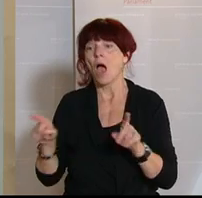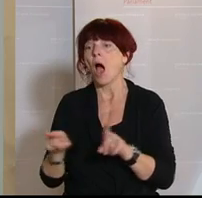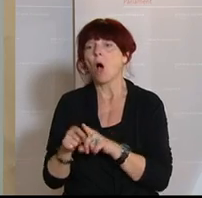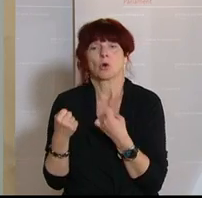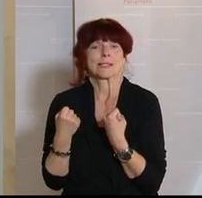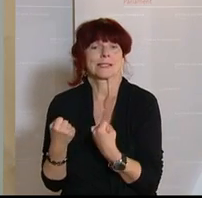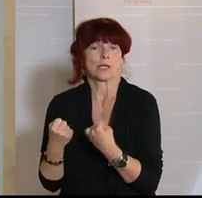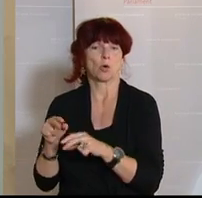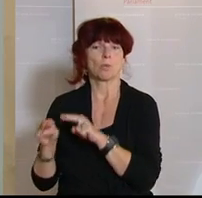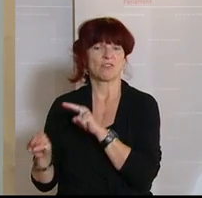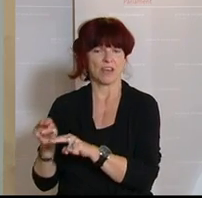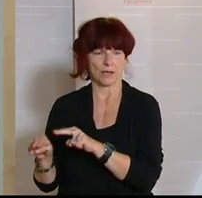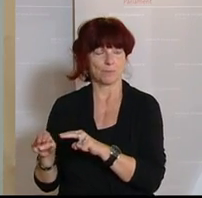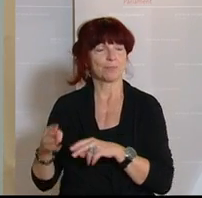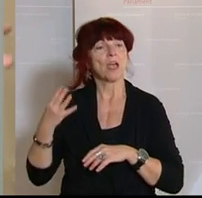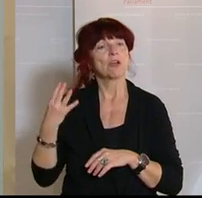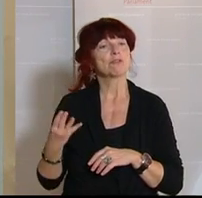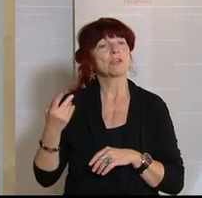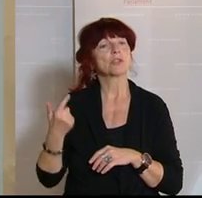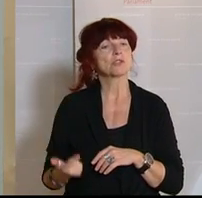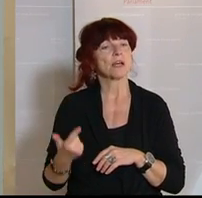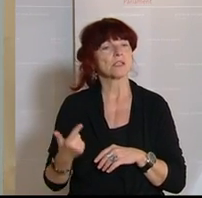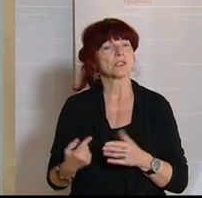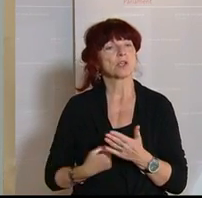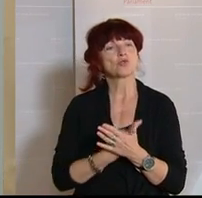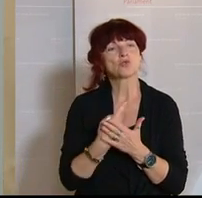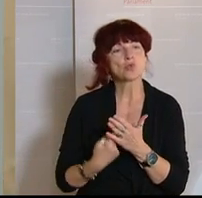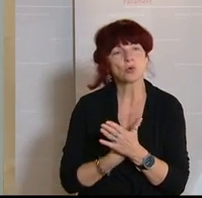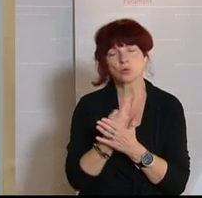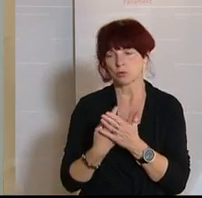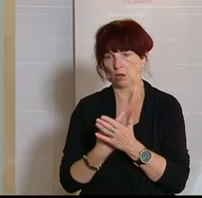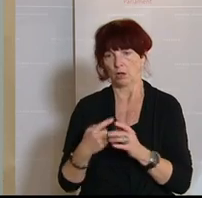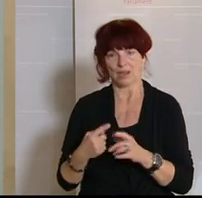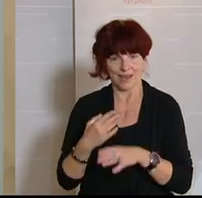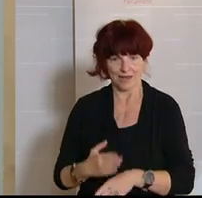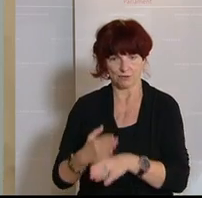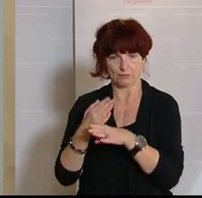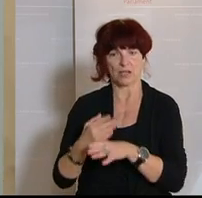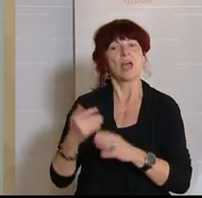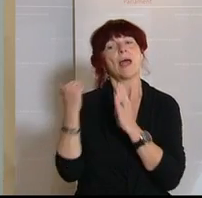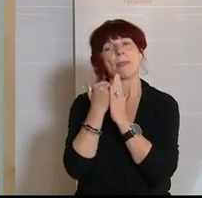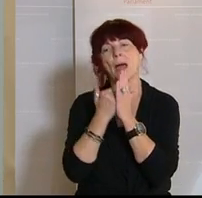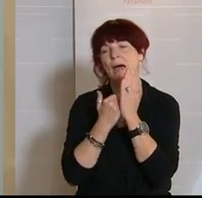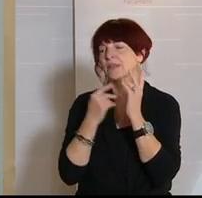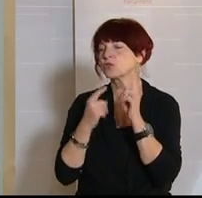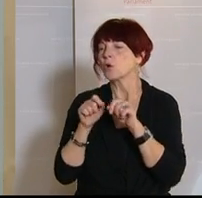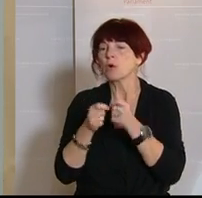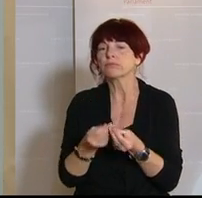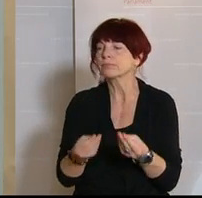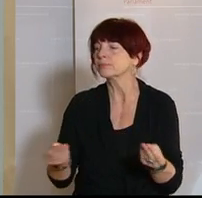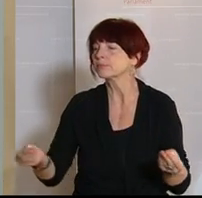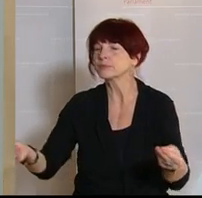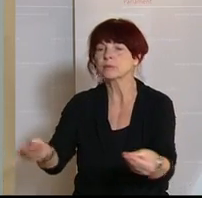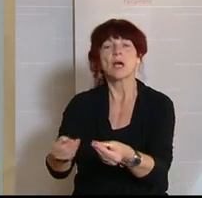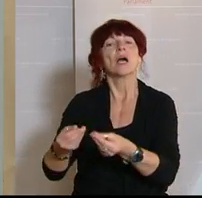-Stunden-Hilfe. Es werden also Daten übermittelt an die Ämter der Landesregierungen, um möglichst früh zu sehen, ob es einen Engpass gibt,